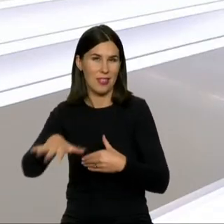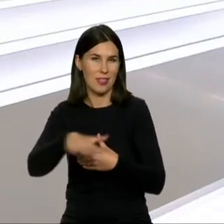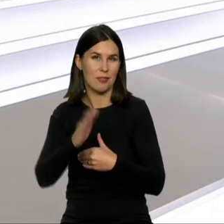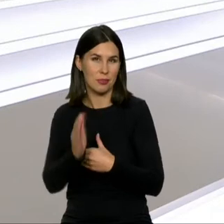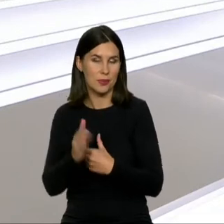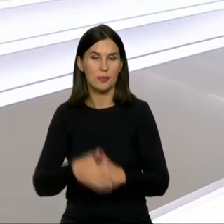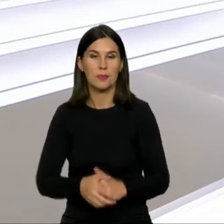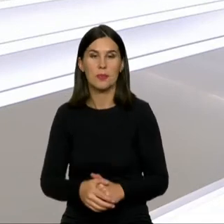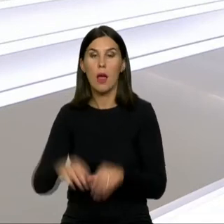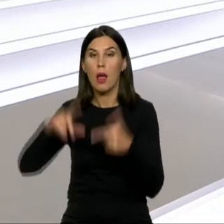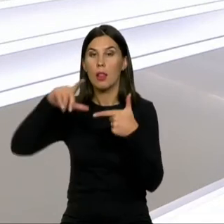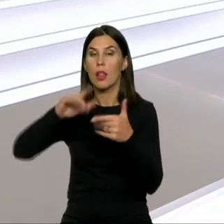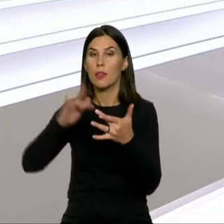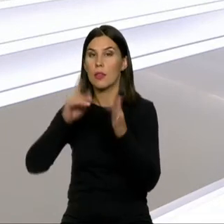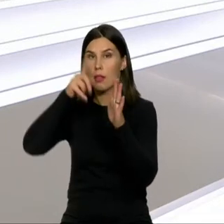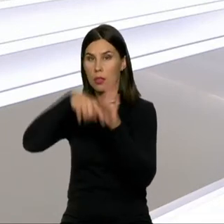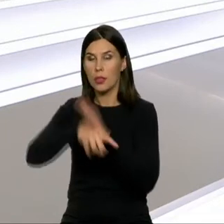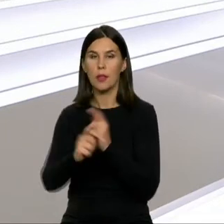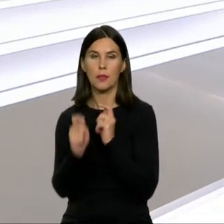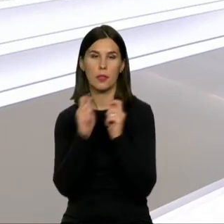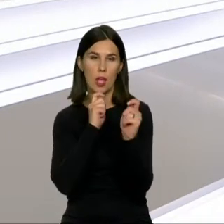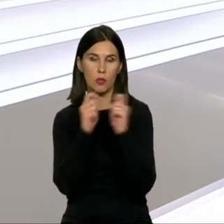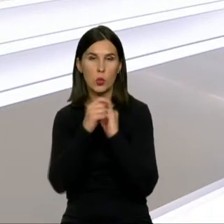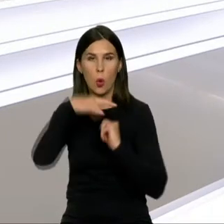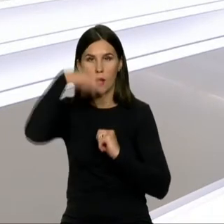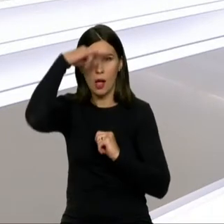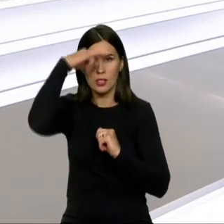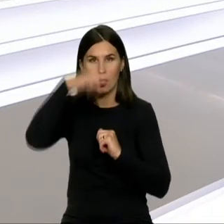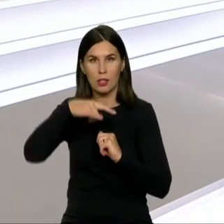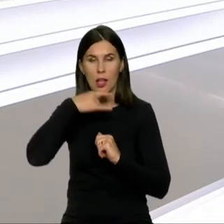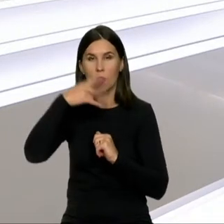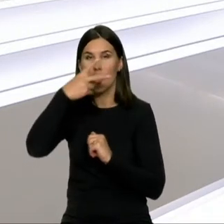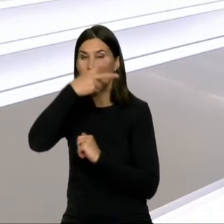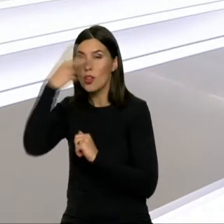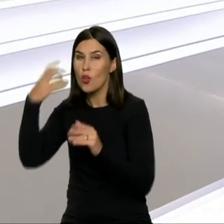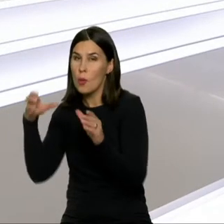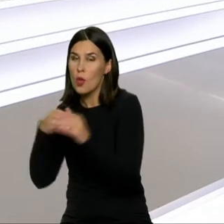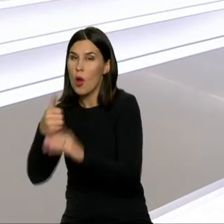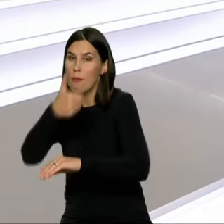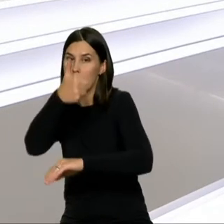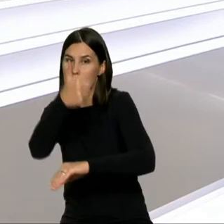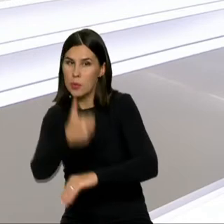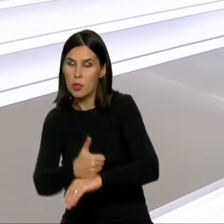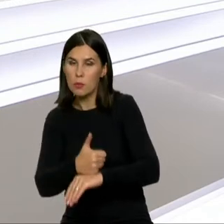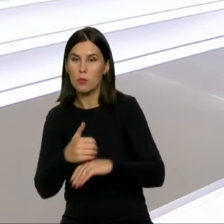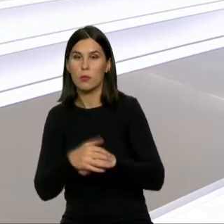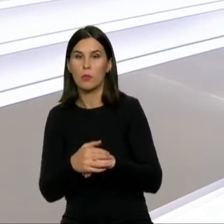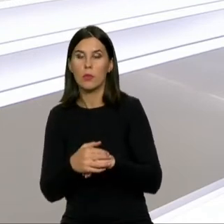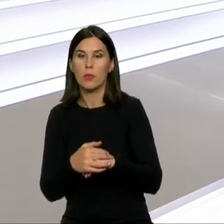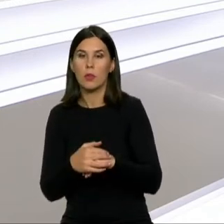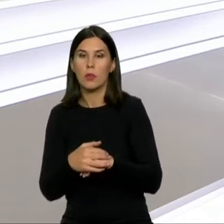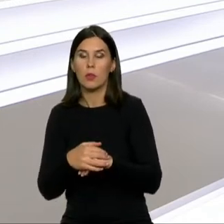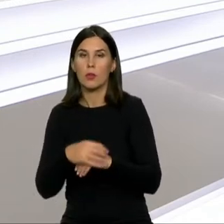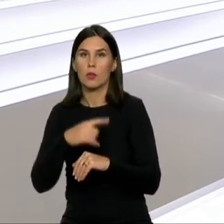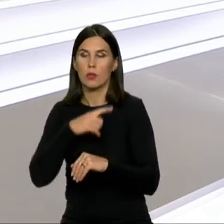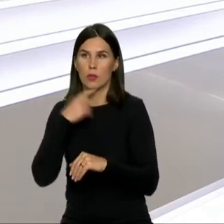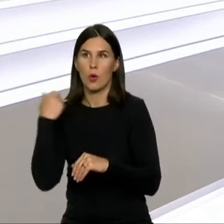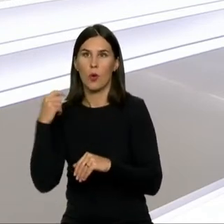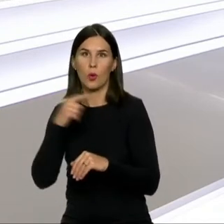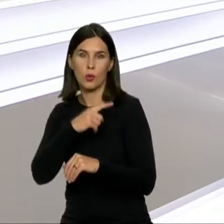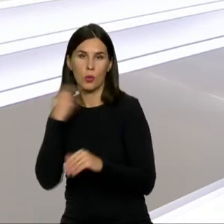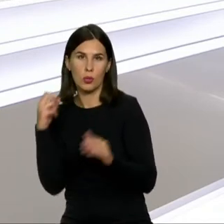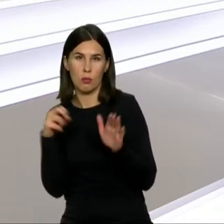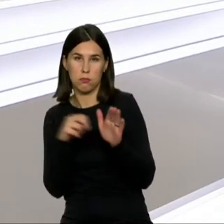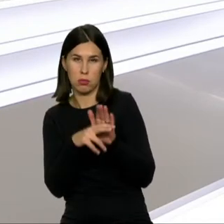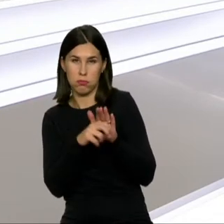LRT portole interviu su Kazakstano lietuvių bendruomenės pirmininko apie šalį masiškai iš nuomobilizacijos bėgančius rusus, kurie gali